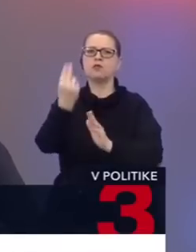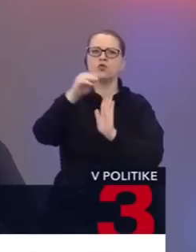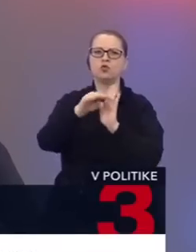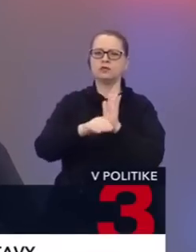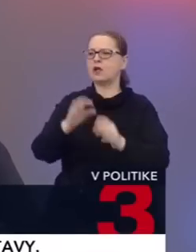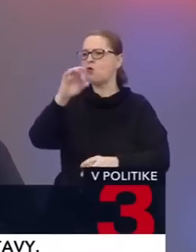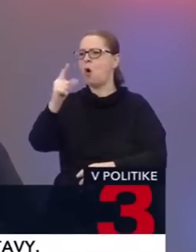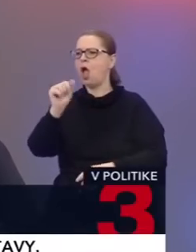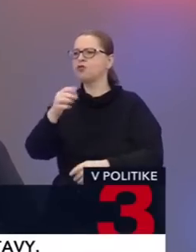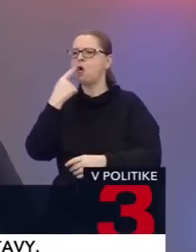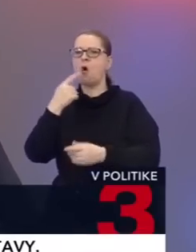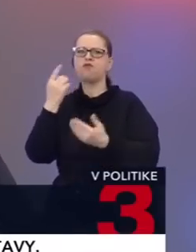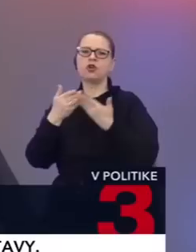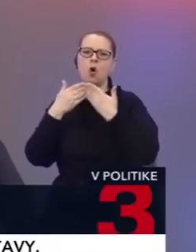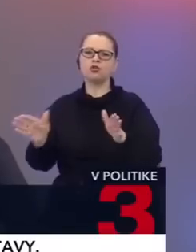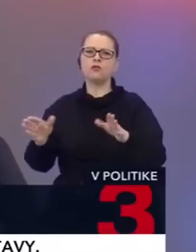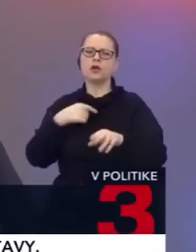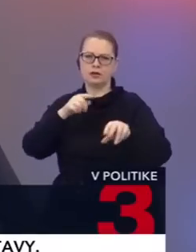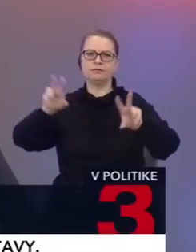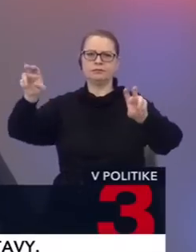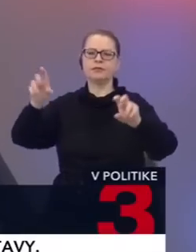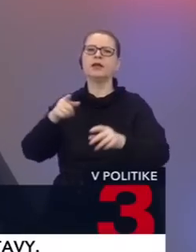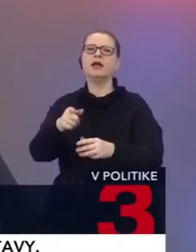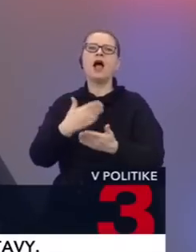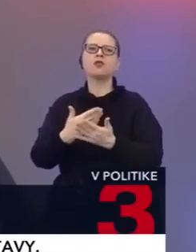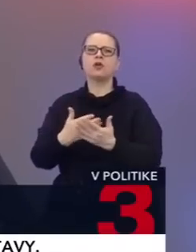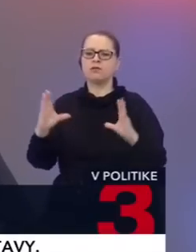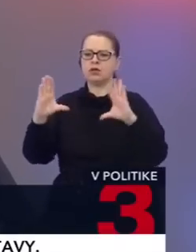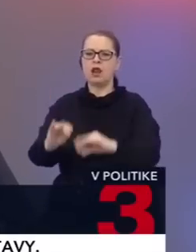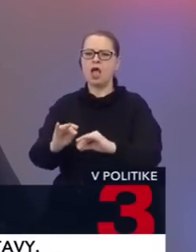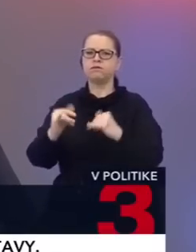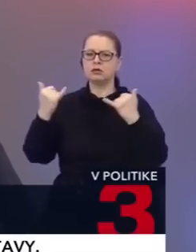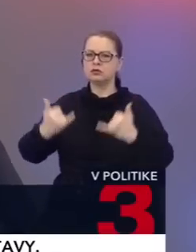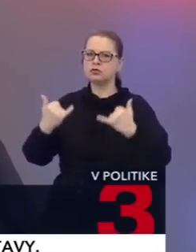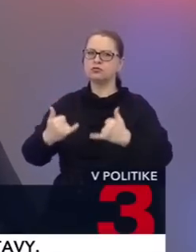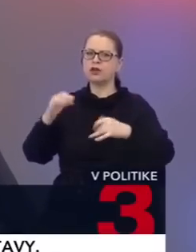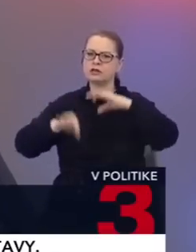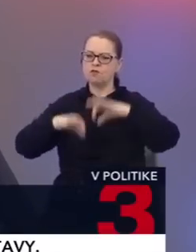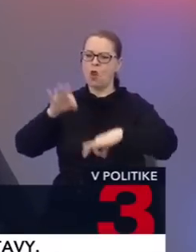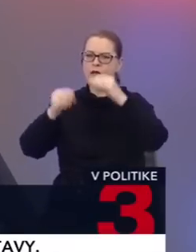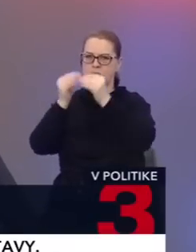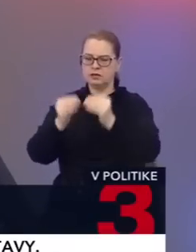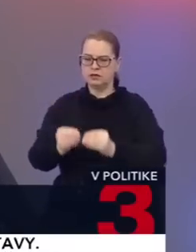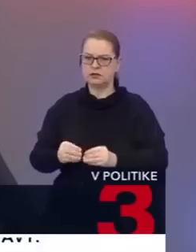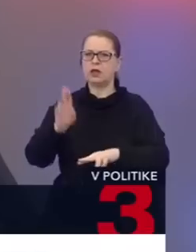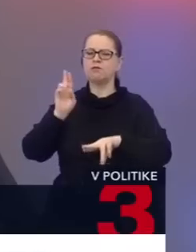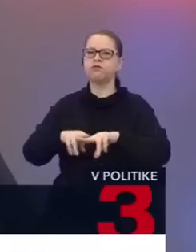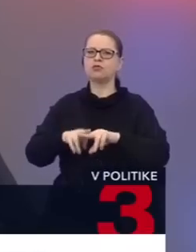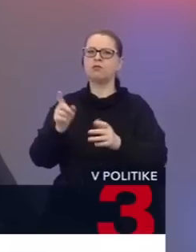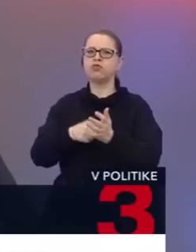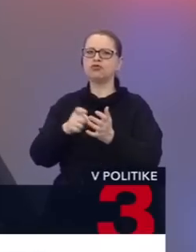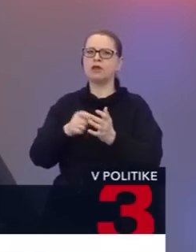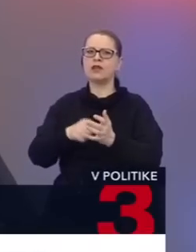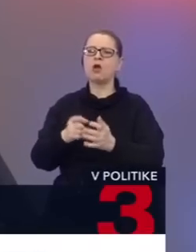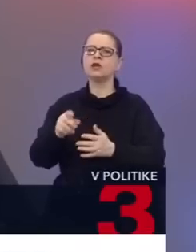hovorí otvorene o, a ja použijem teraz ten výraz, o zabetónovaní súčasného voľbného systému. Potom sú tam ďalej požiadavky na